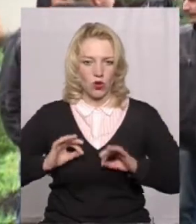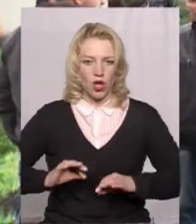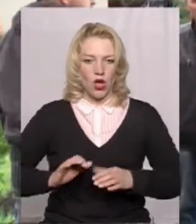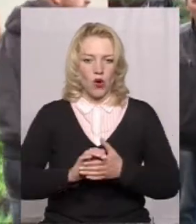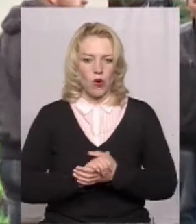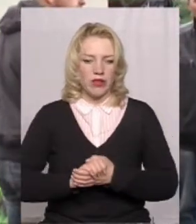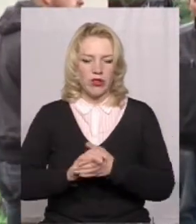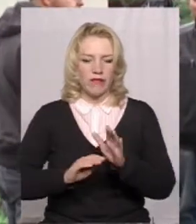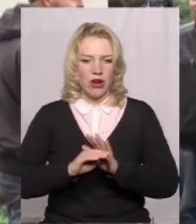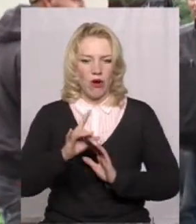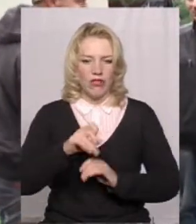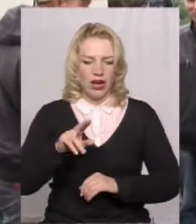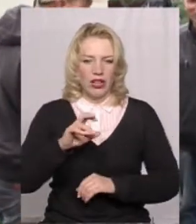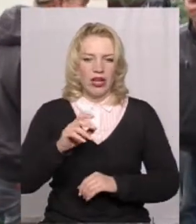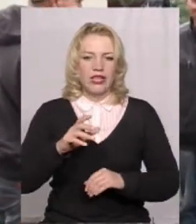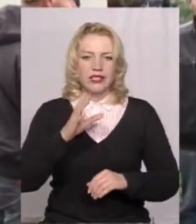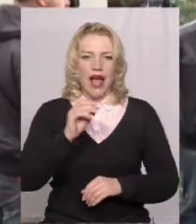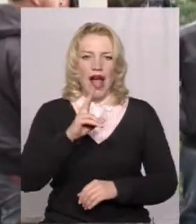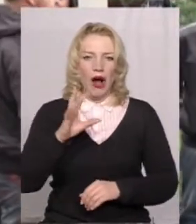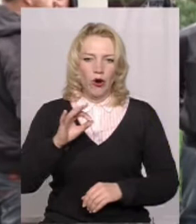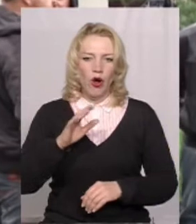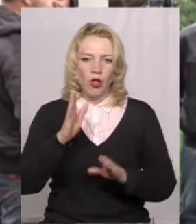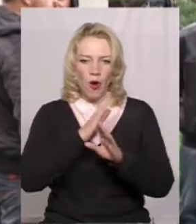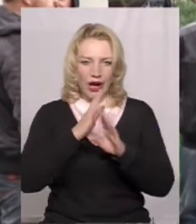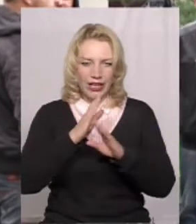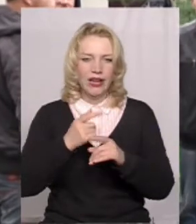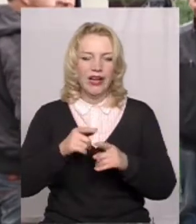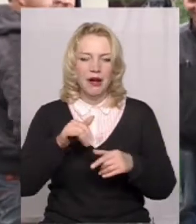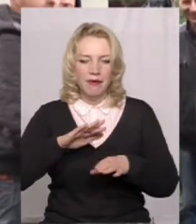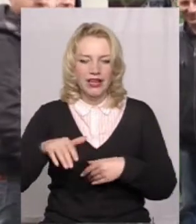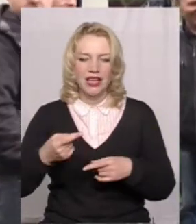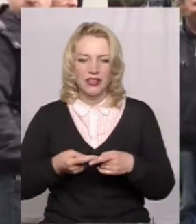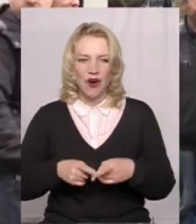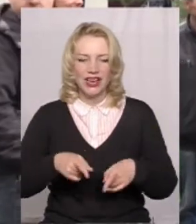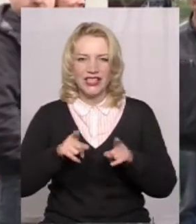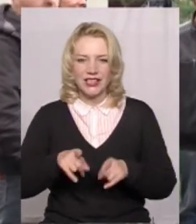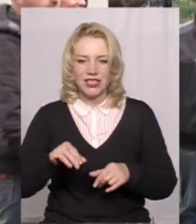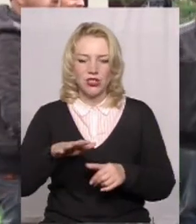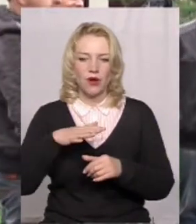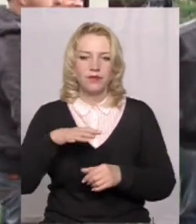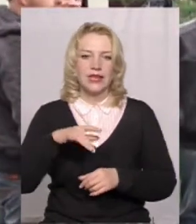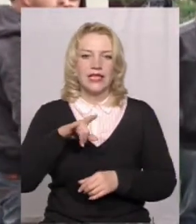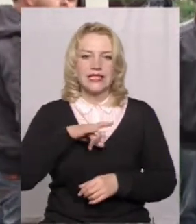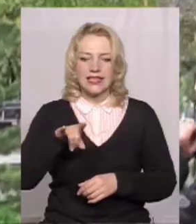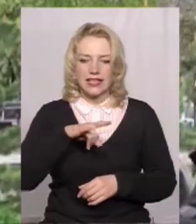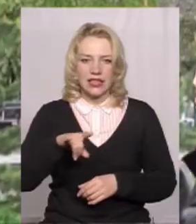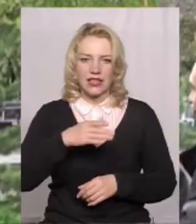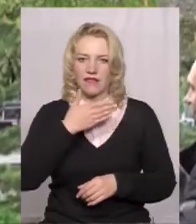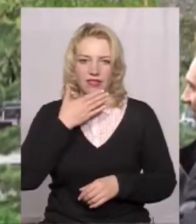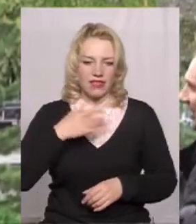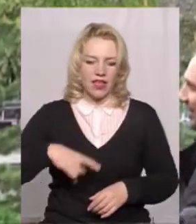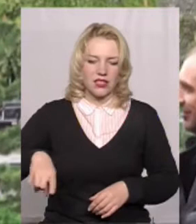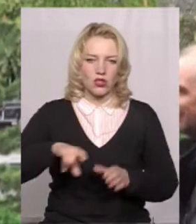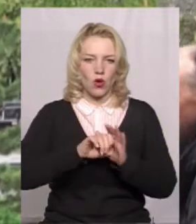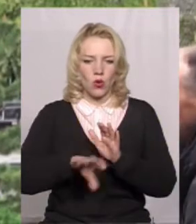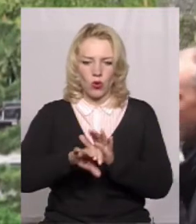питань екології. Після цього дійсно з літаків більше не скроплювали поля. Місцеві